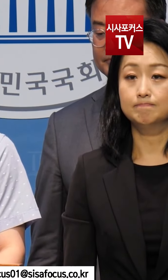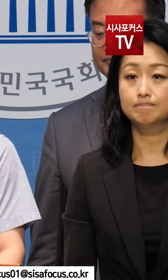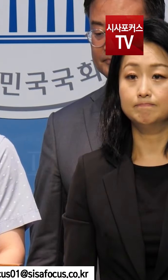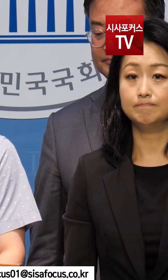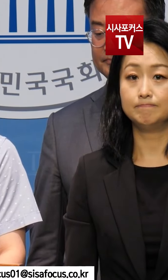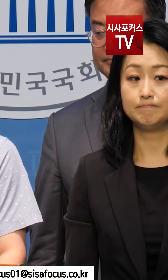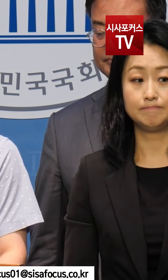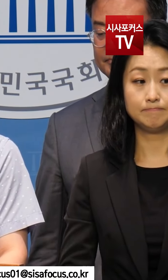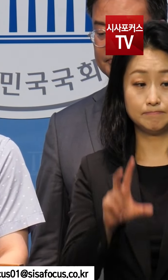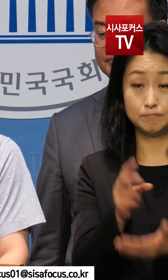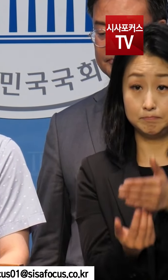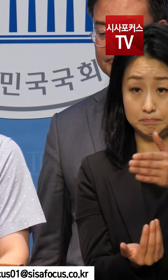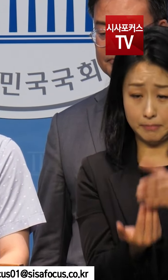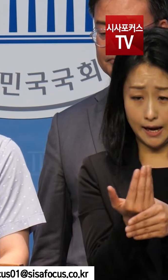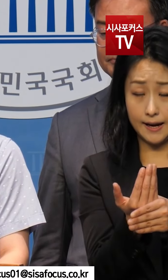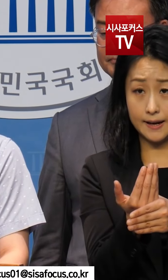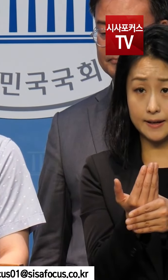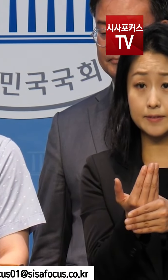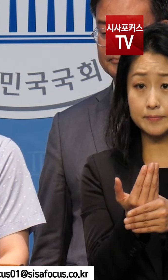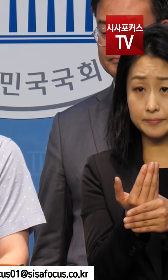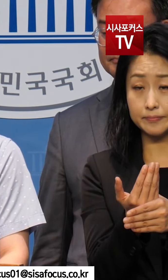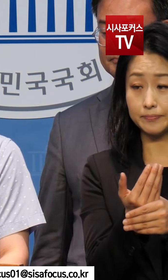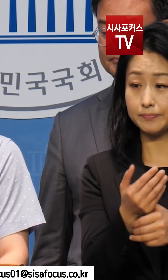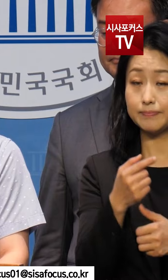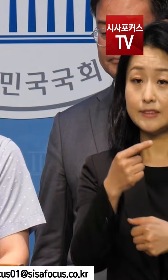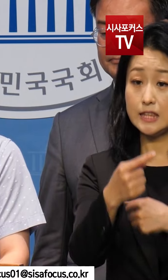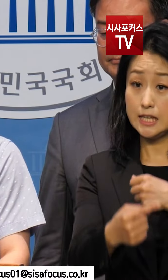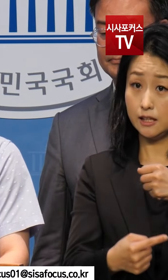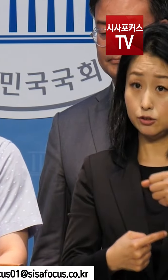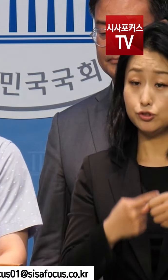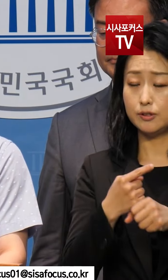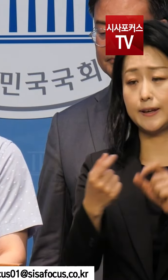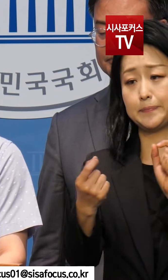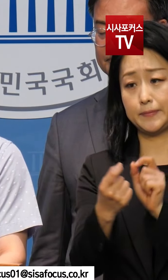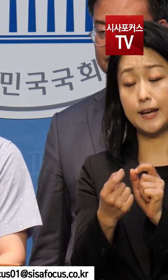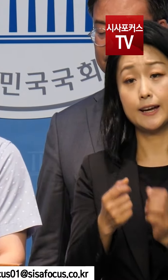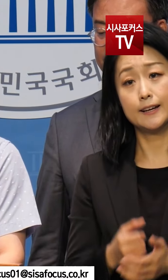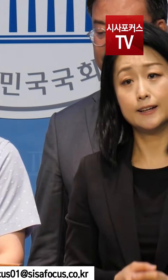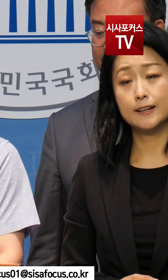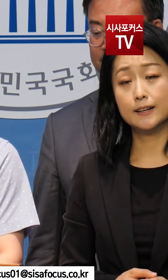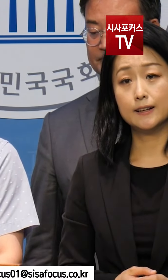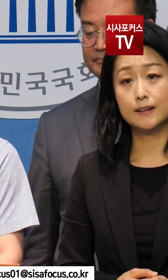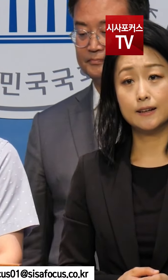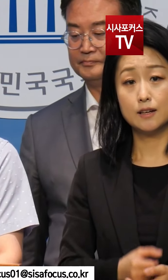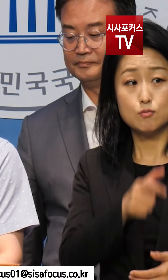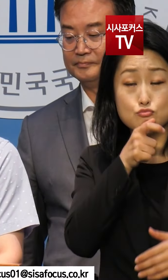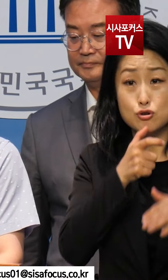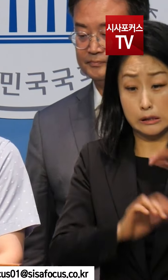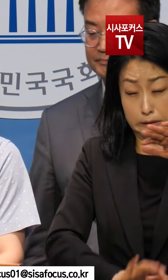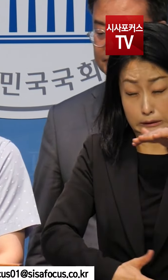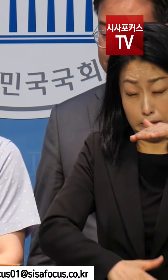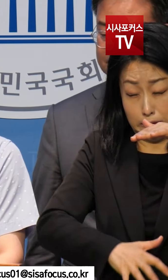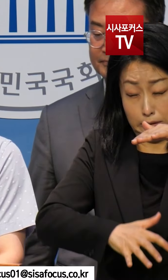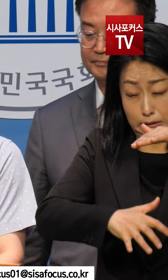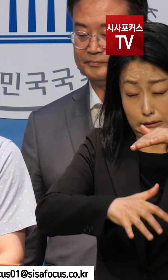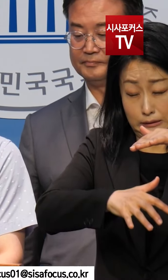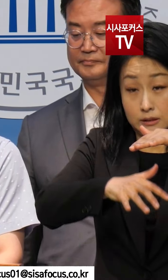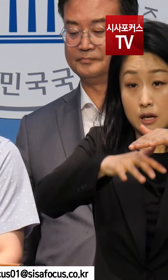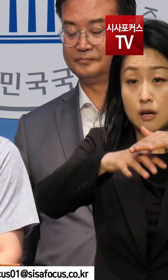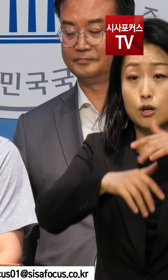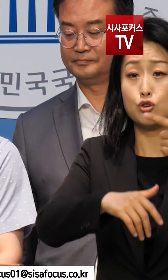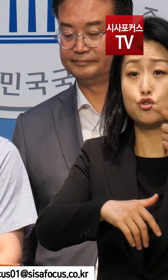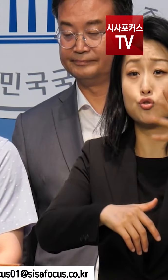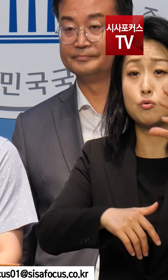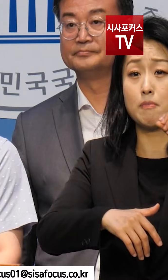참사가 일어나고 일주기까지 정확히 2주가 남았습니다. 참사 당시 범람한 6만 톤의 흙탕물을